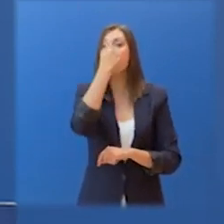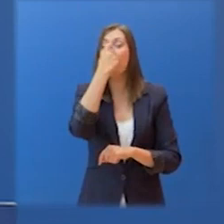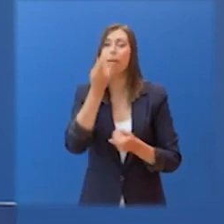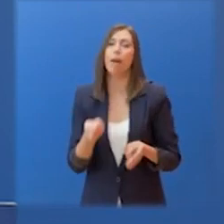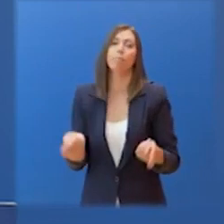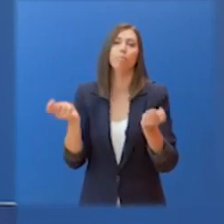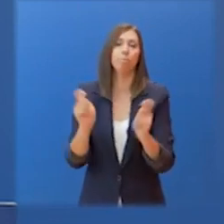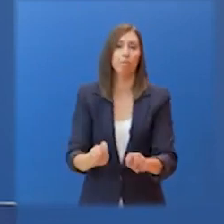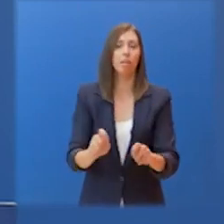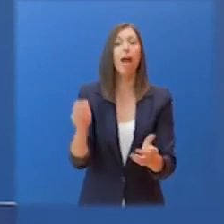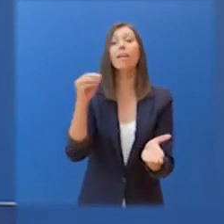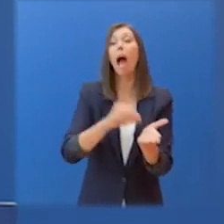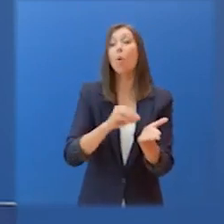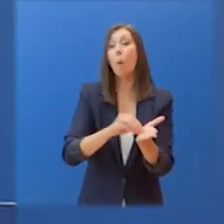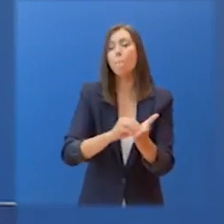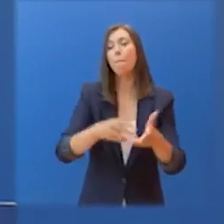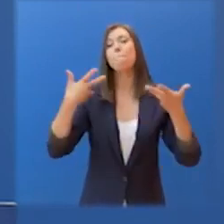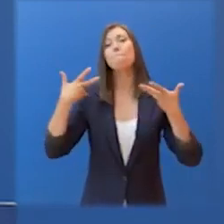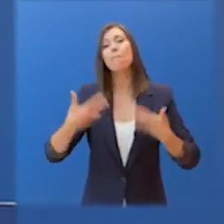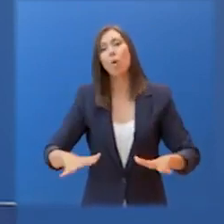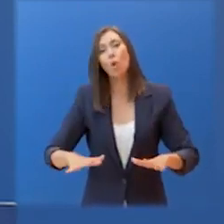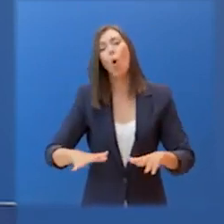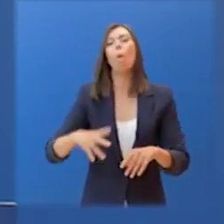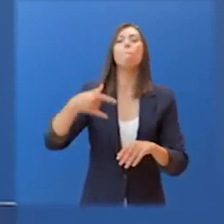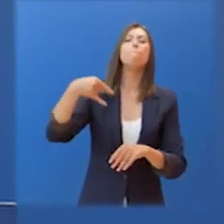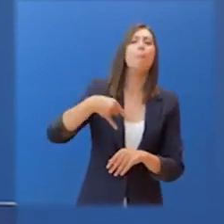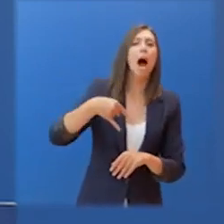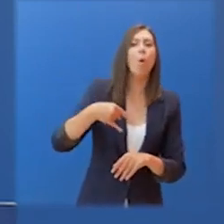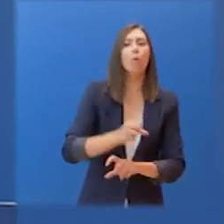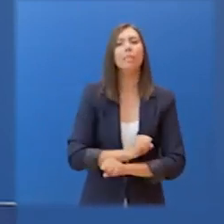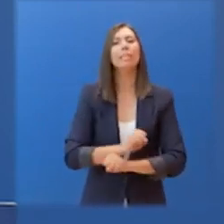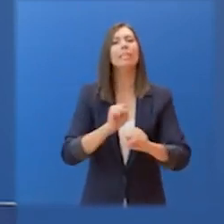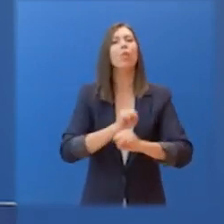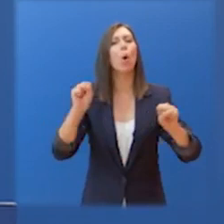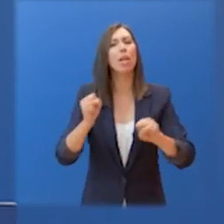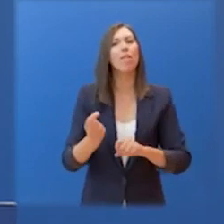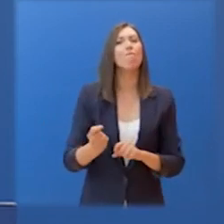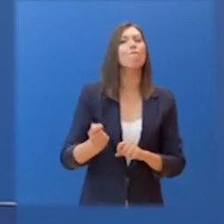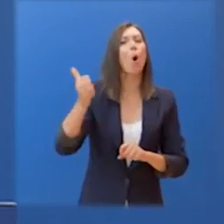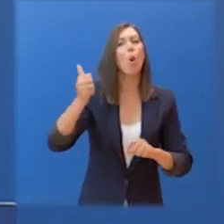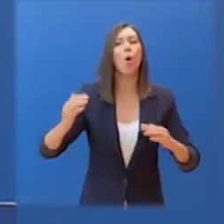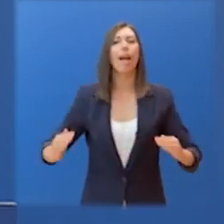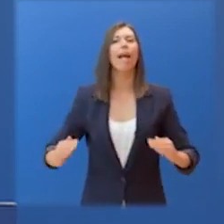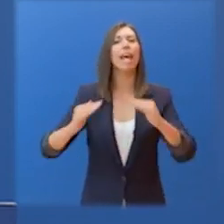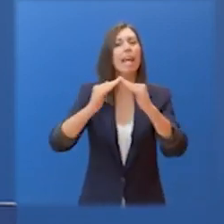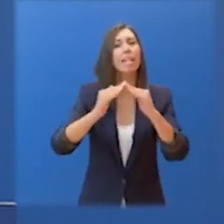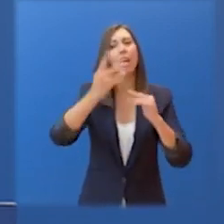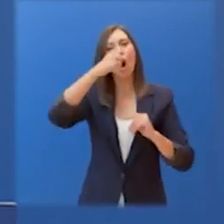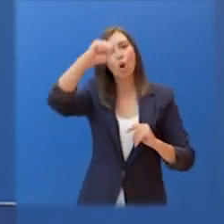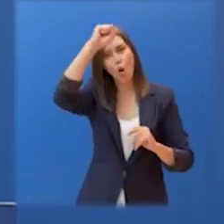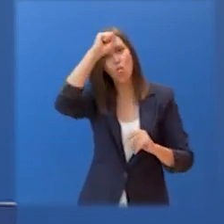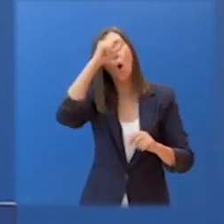Και στους Δήμους Μυκόνου, Πάρου, Σαντορίνης, Βόλου, Κατερίνης, Ρόδου,